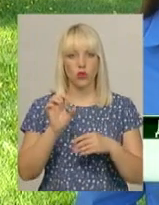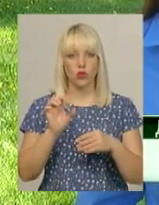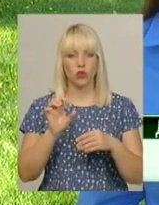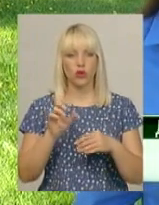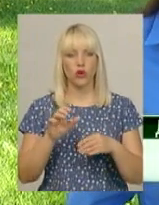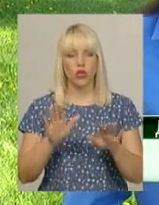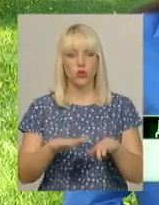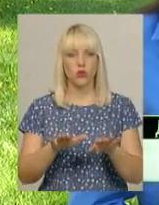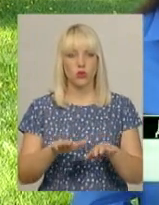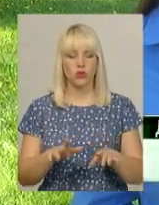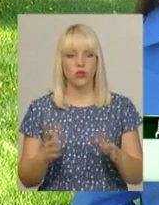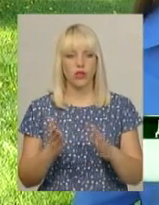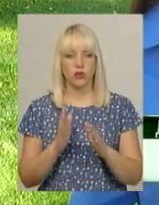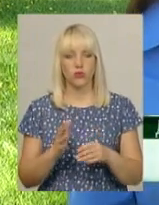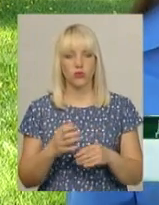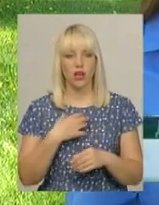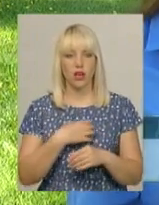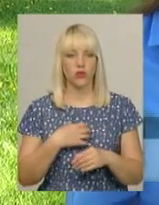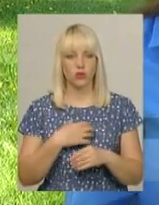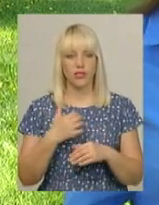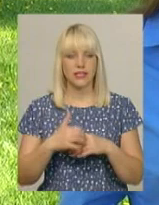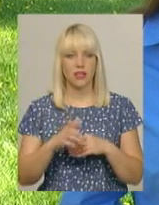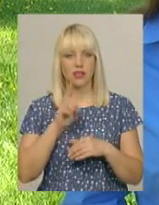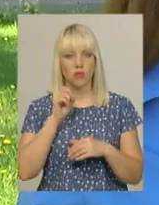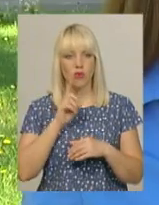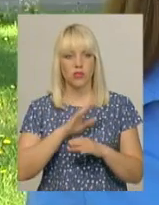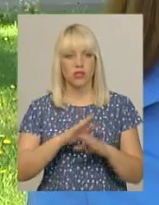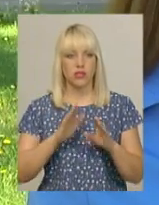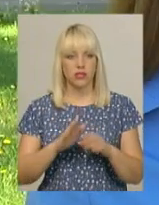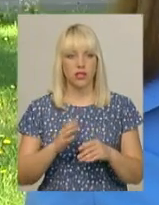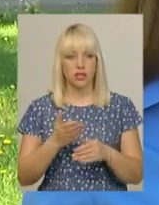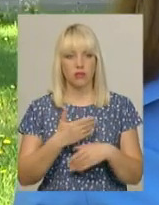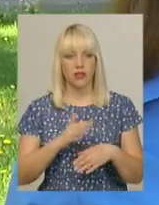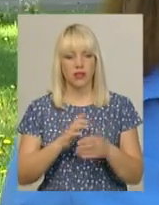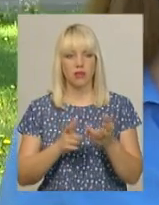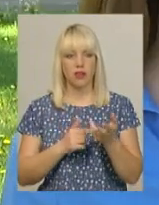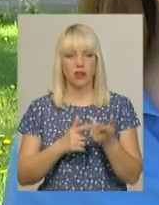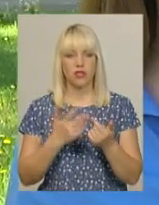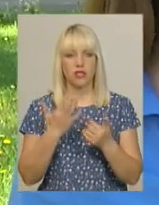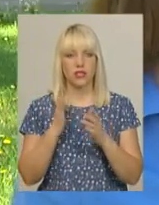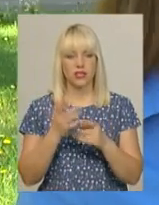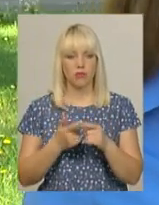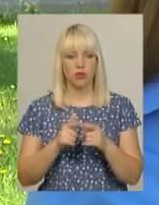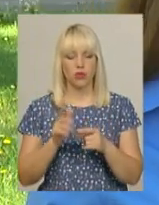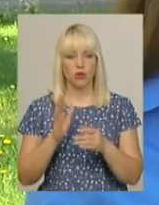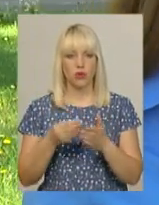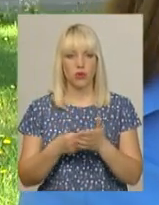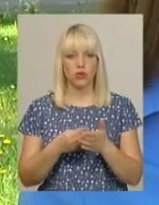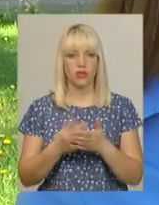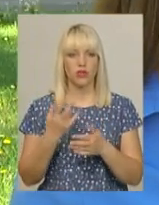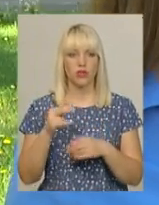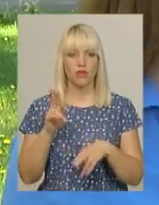яка буде актуальною серед молоді та і не тільки. Ми не перераховували, скільки це буде коштувати, але так як